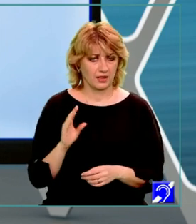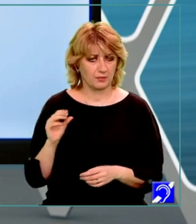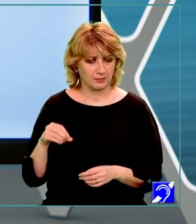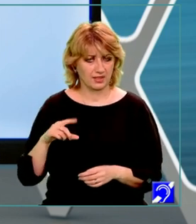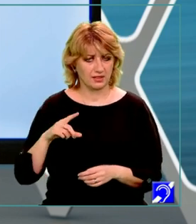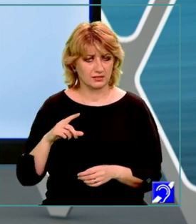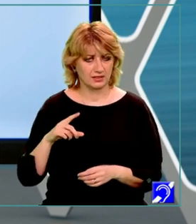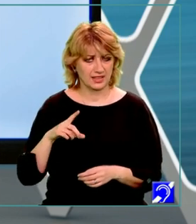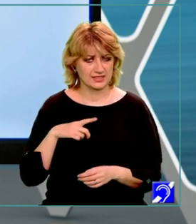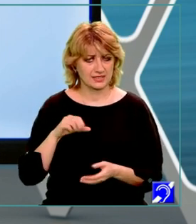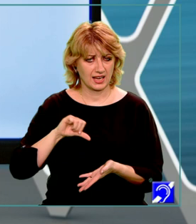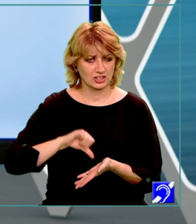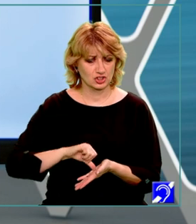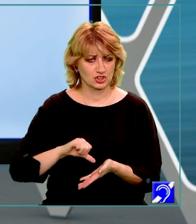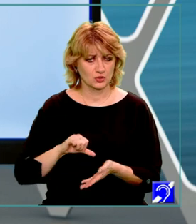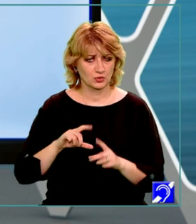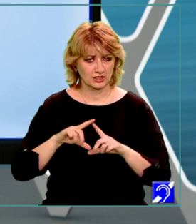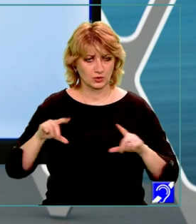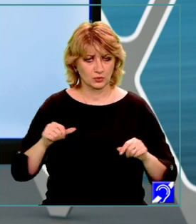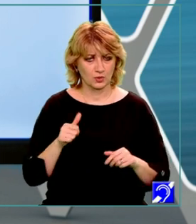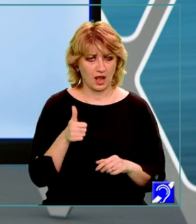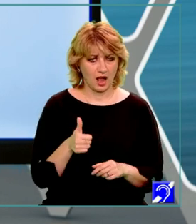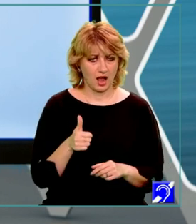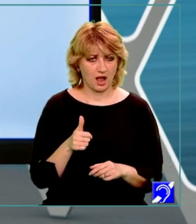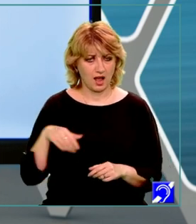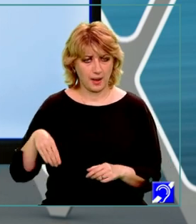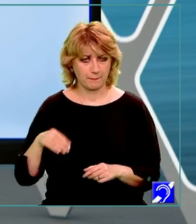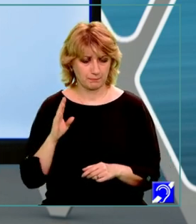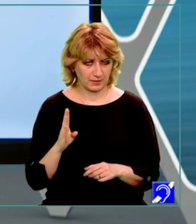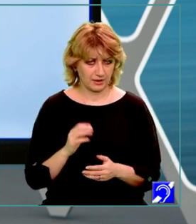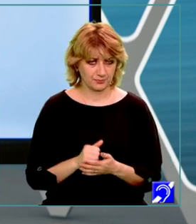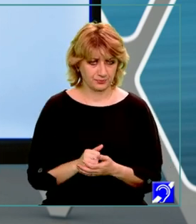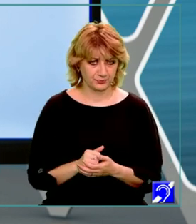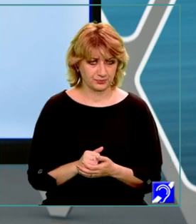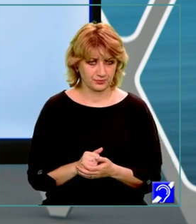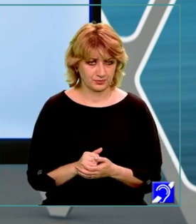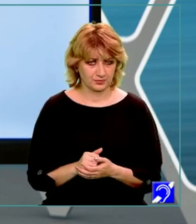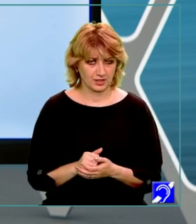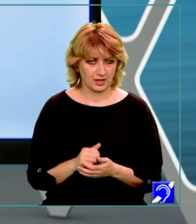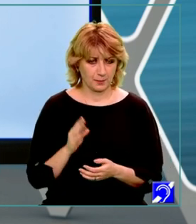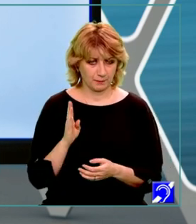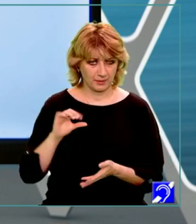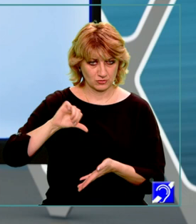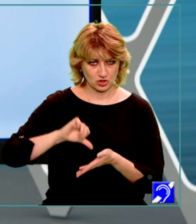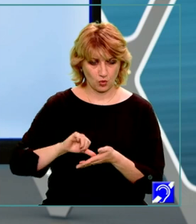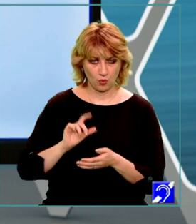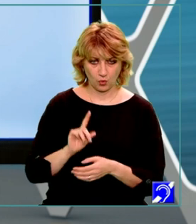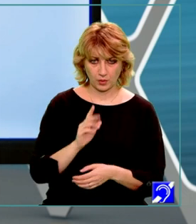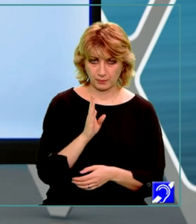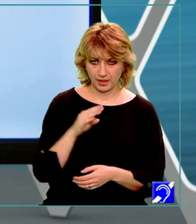mijlocie în triunghiul A, M, B. Deci P este mijlocul segmentului M, B,